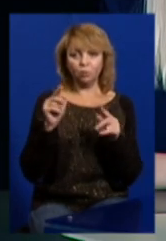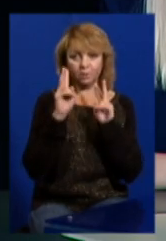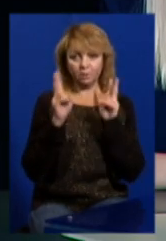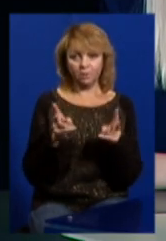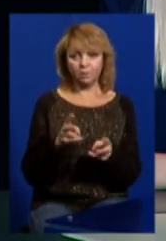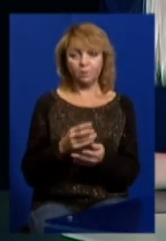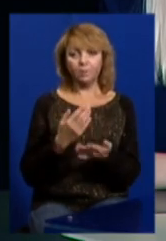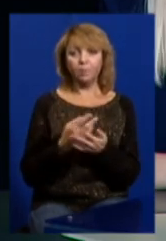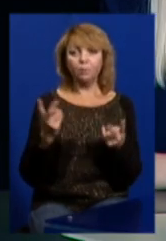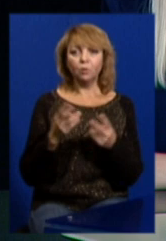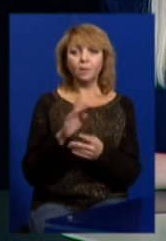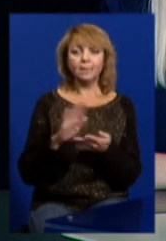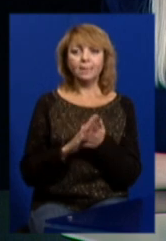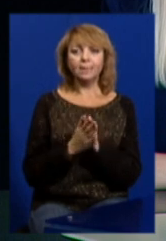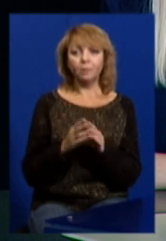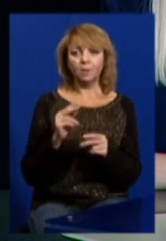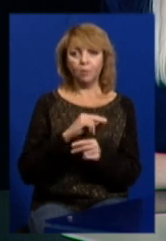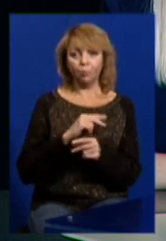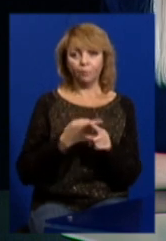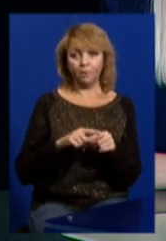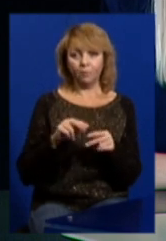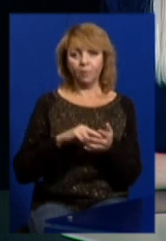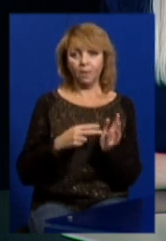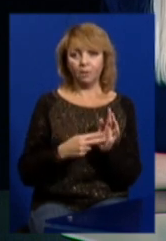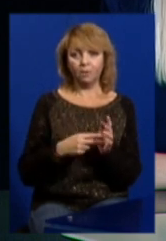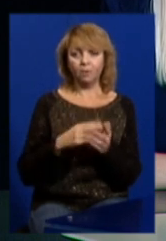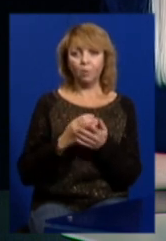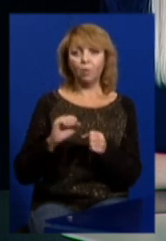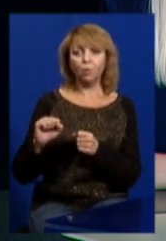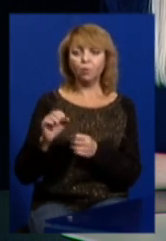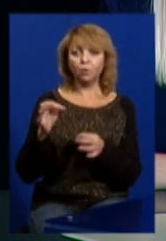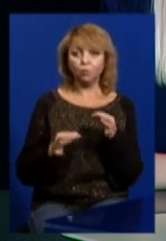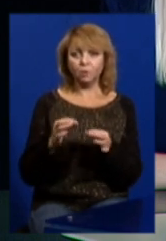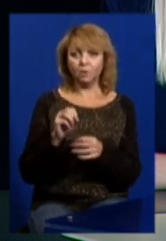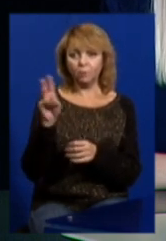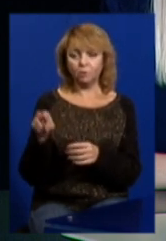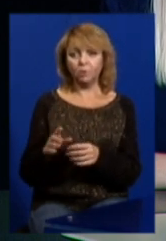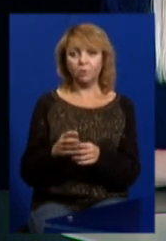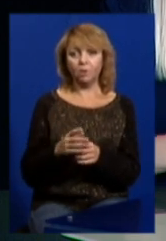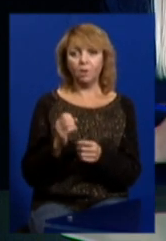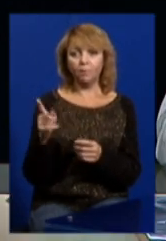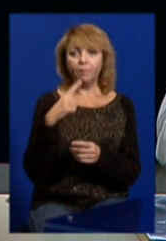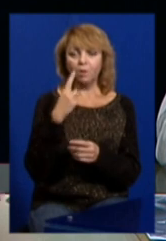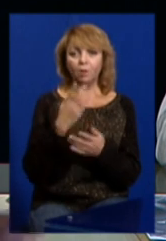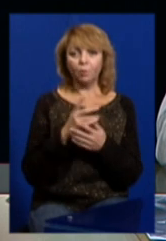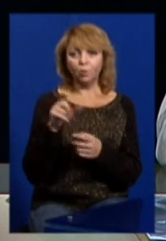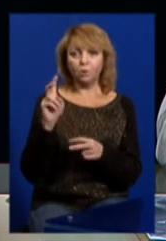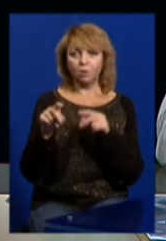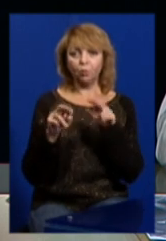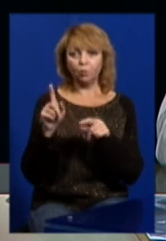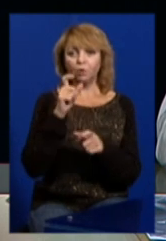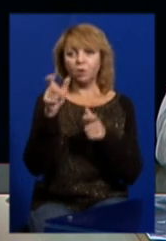потрібна якась системна робота в цьому плані, охорони суддів, забезпечення, те, що ви кажете, що заходять і щось